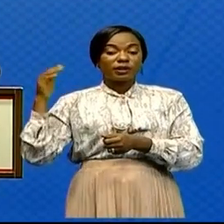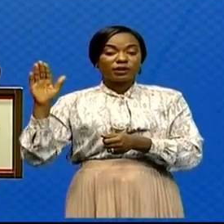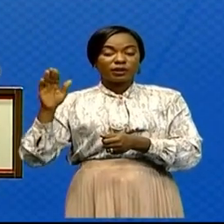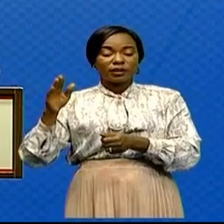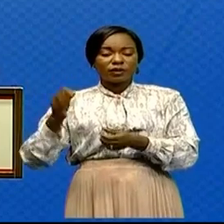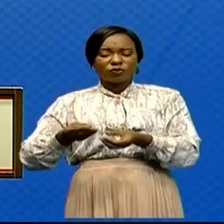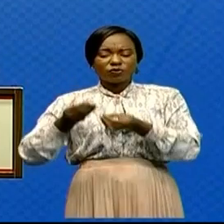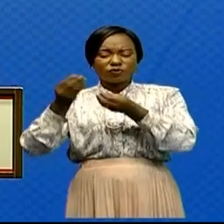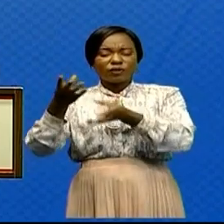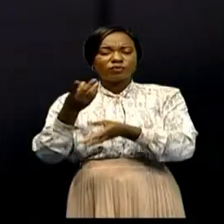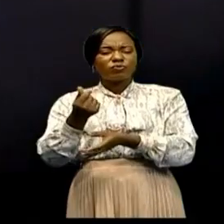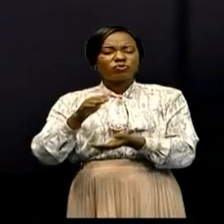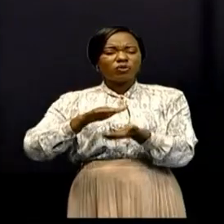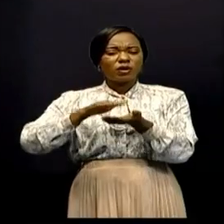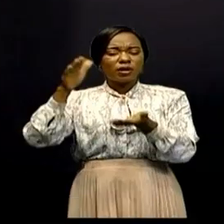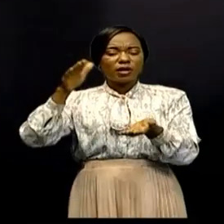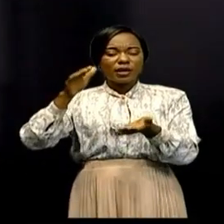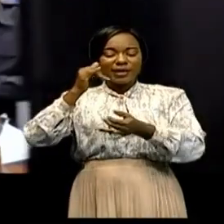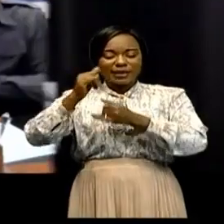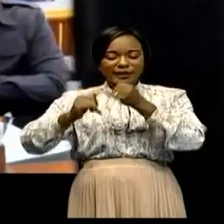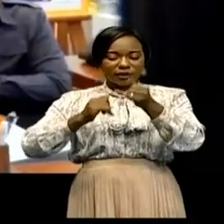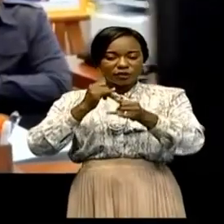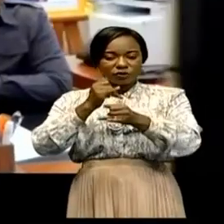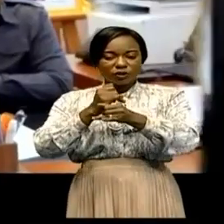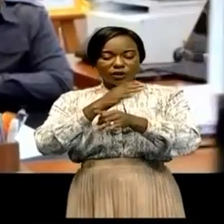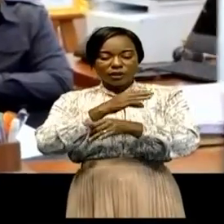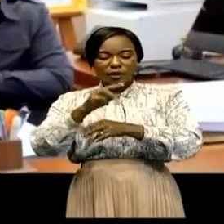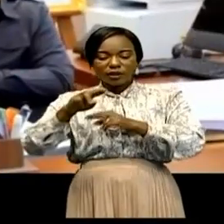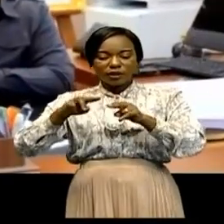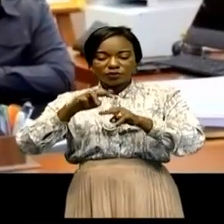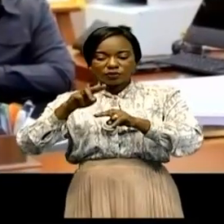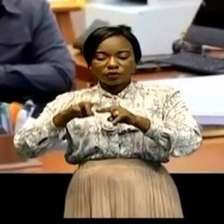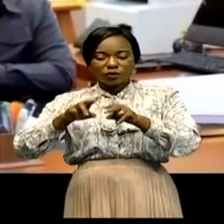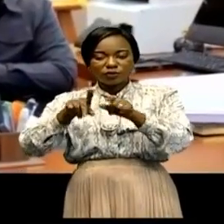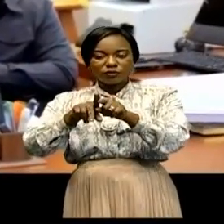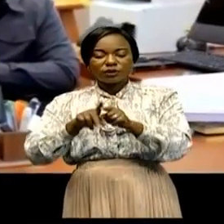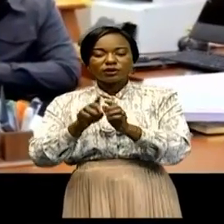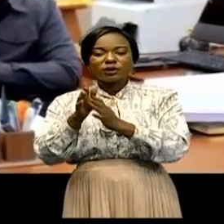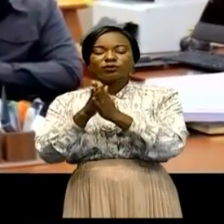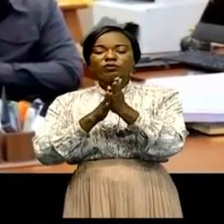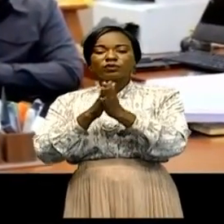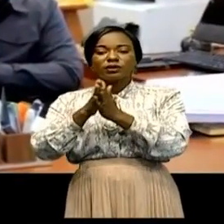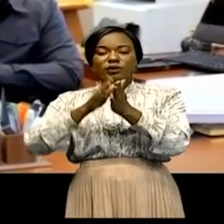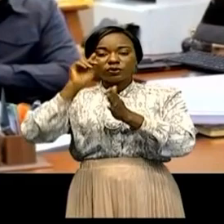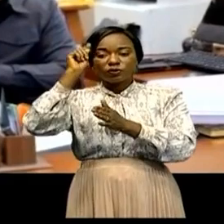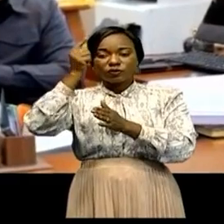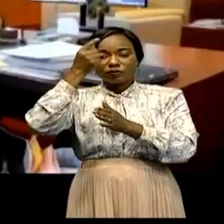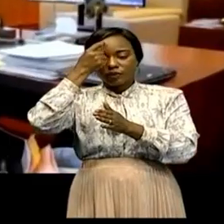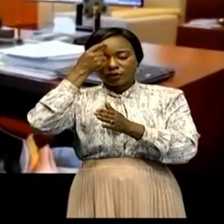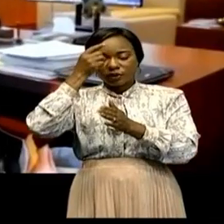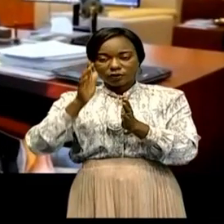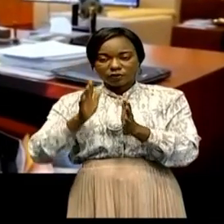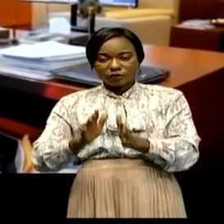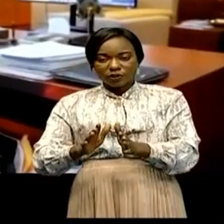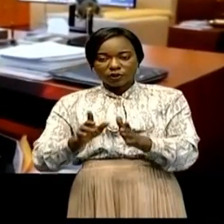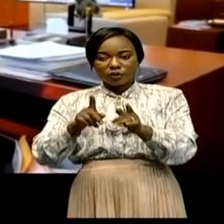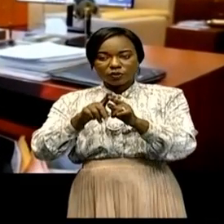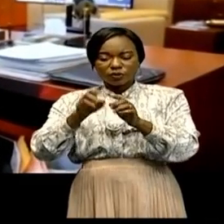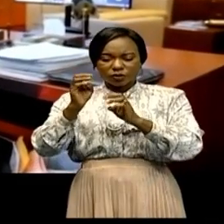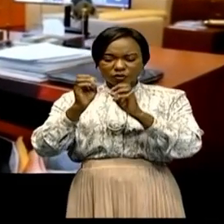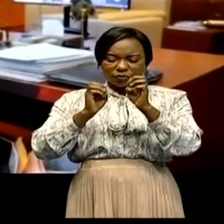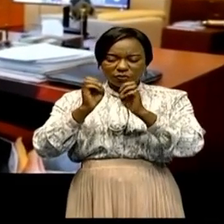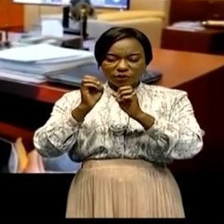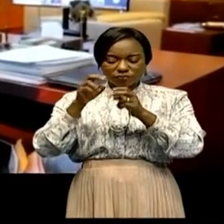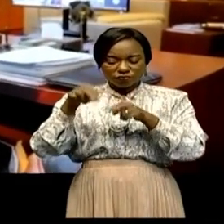sommes, tant sur le plan international que national. Elle a sollicité du gouvernement la mise en œuvre d'une série de mesures